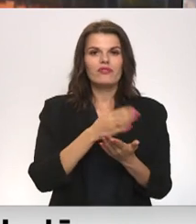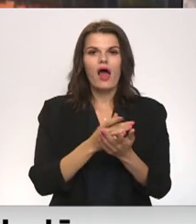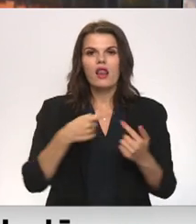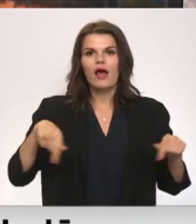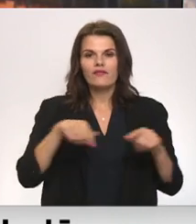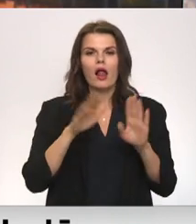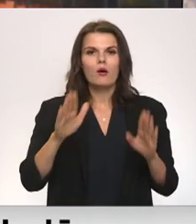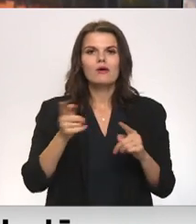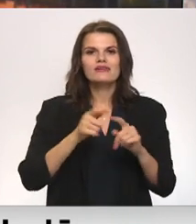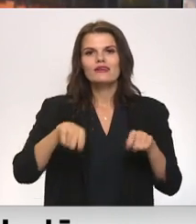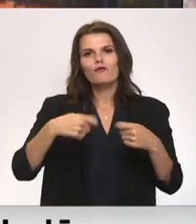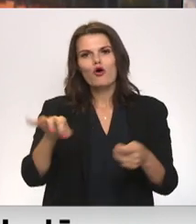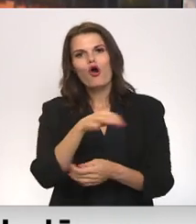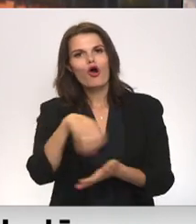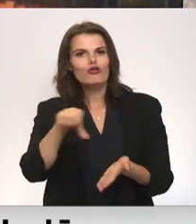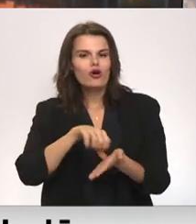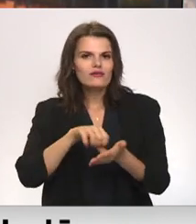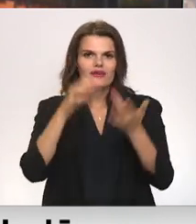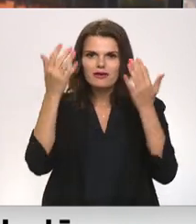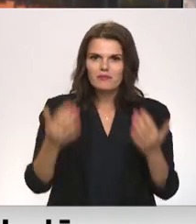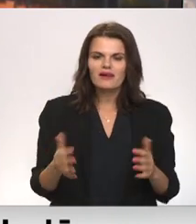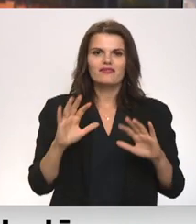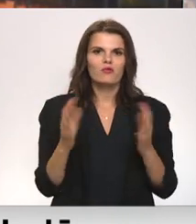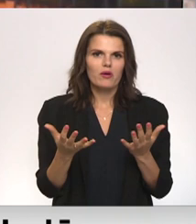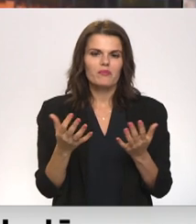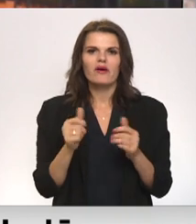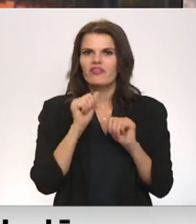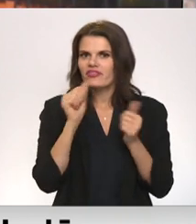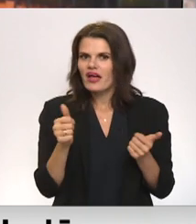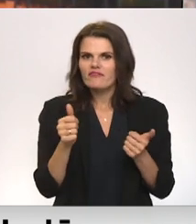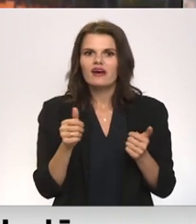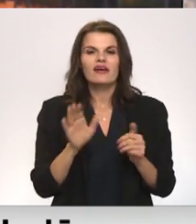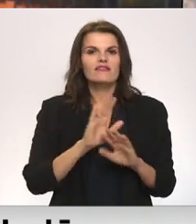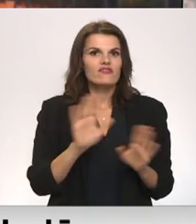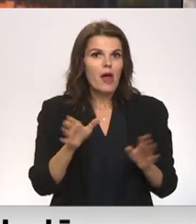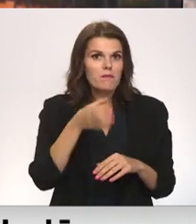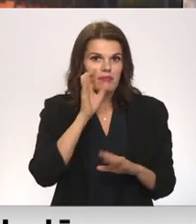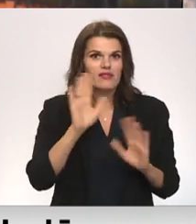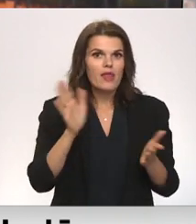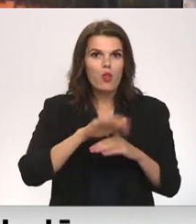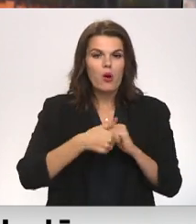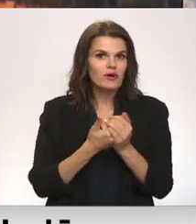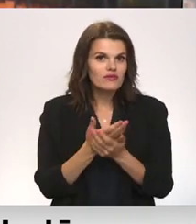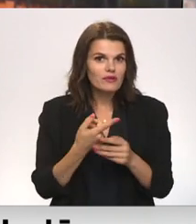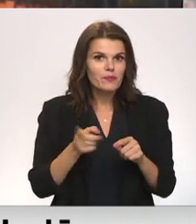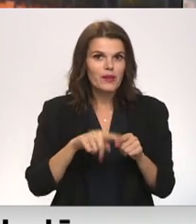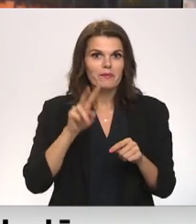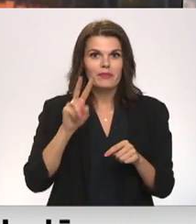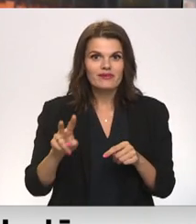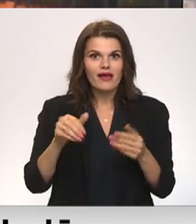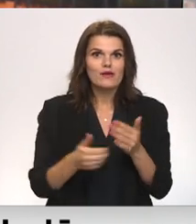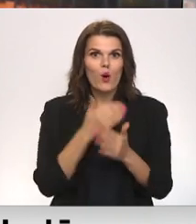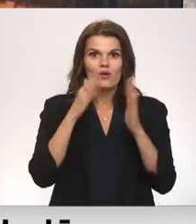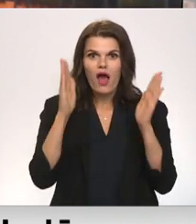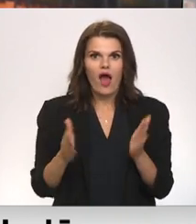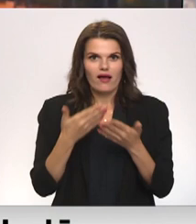koncertiem, pasākumiem. Taču viesiem nebūs iespējas ne padzerties, ne nomazgāt rokas, jo atjaunotajai ēkai nav ūdens